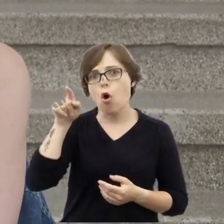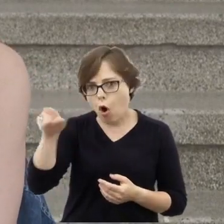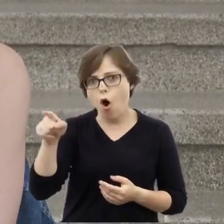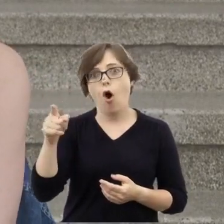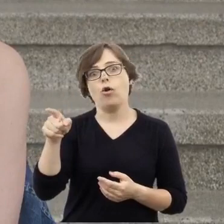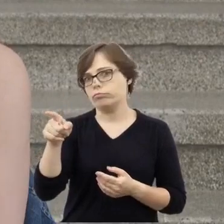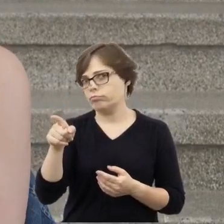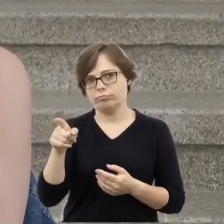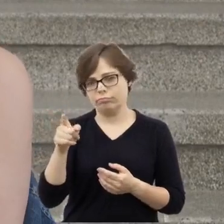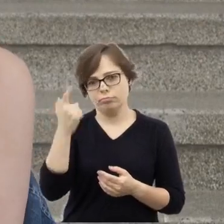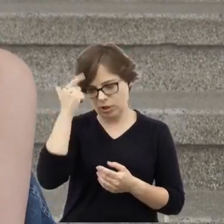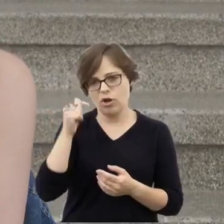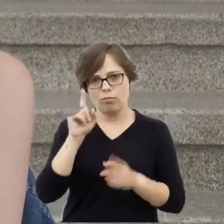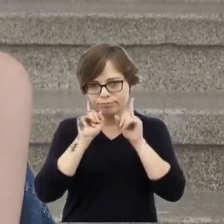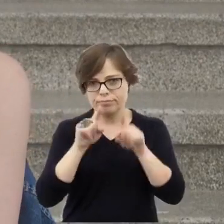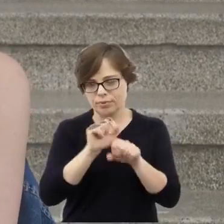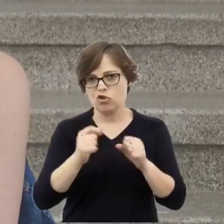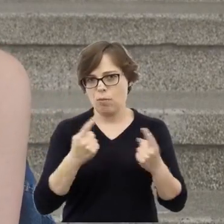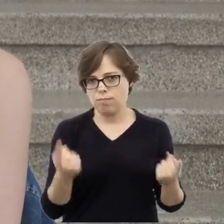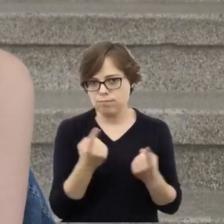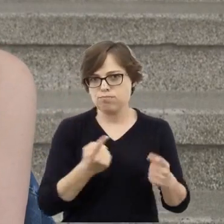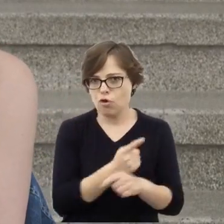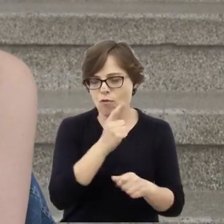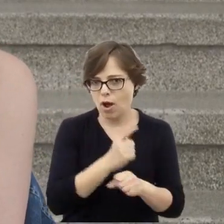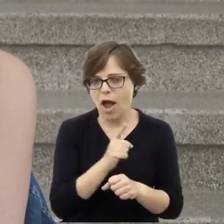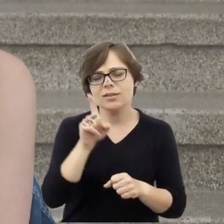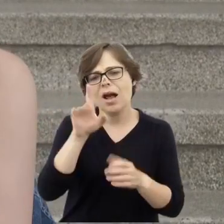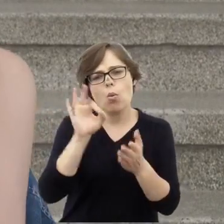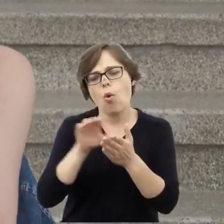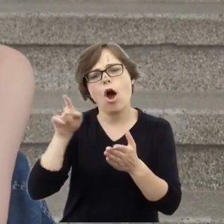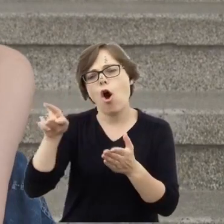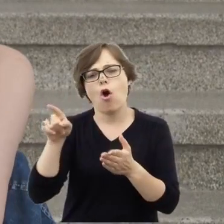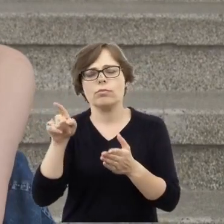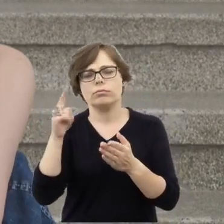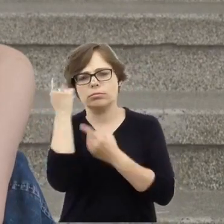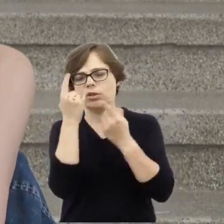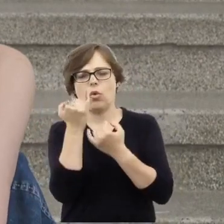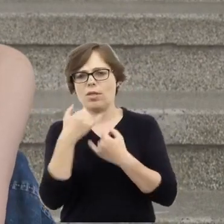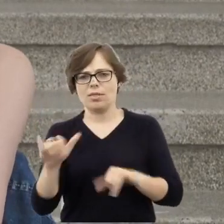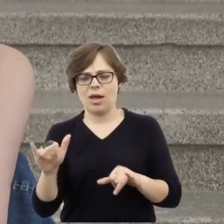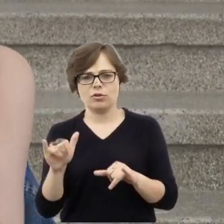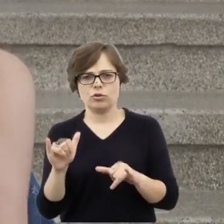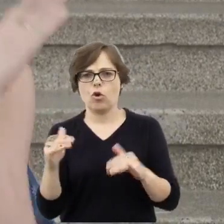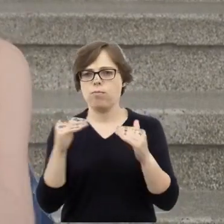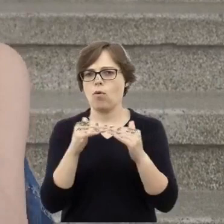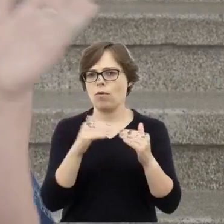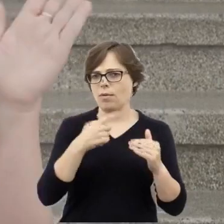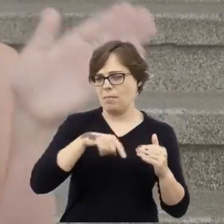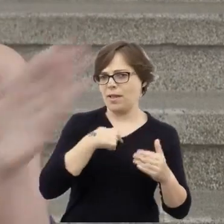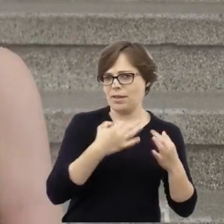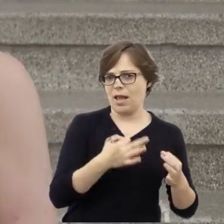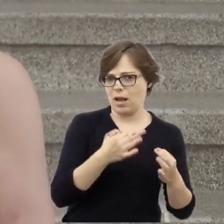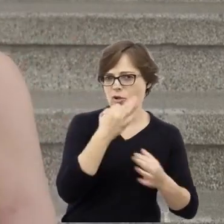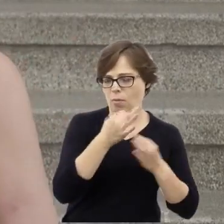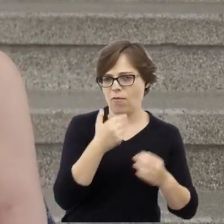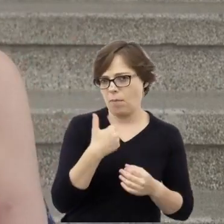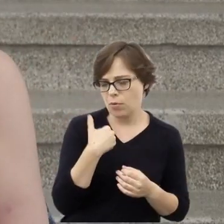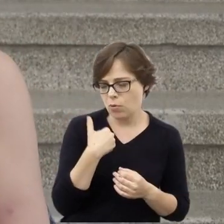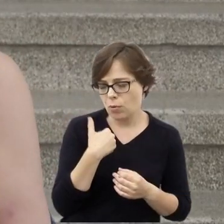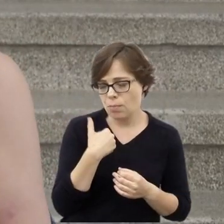o prowokacji, choć całkowicie inaczej ją rozumiał niż tutaj o tym mówiliśmy i inne są